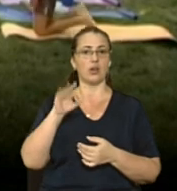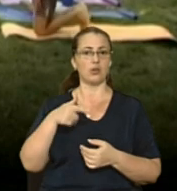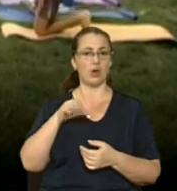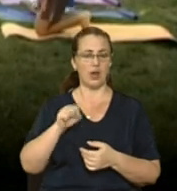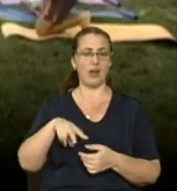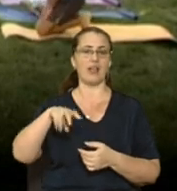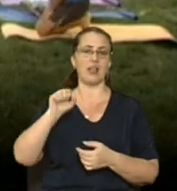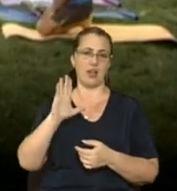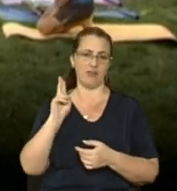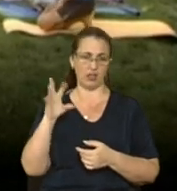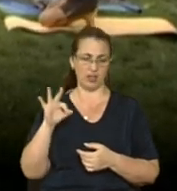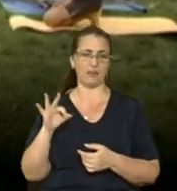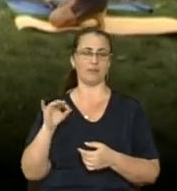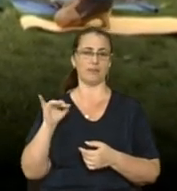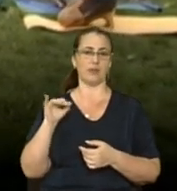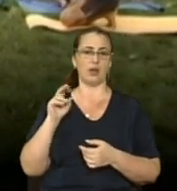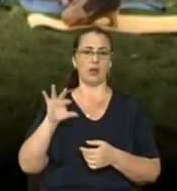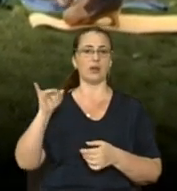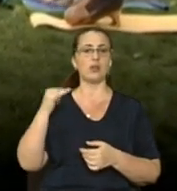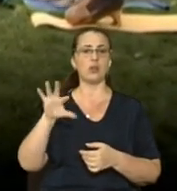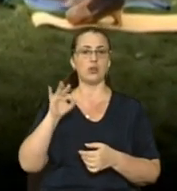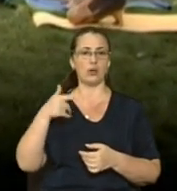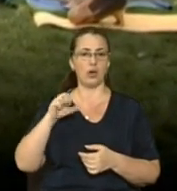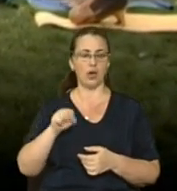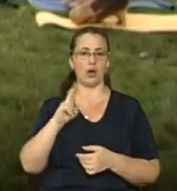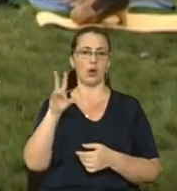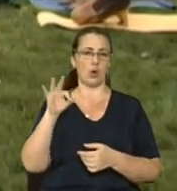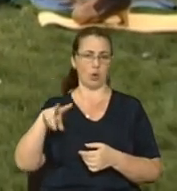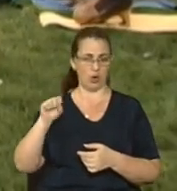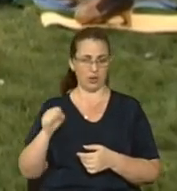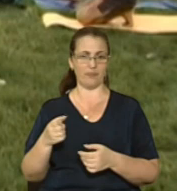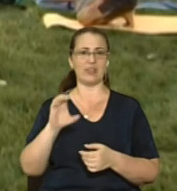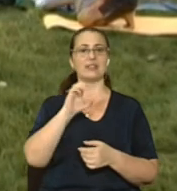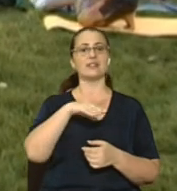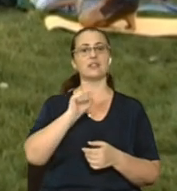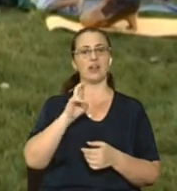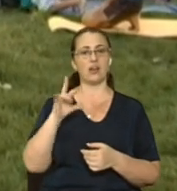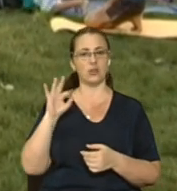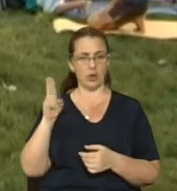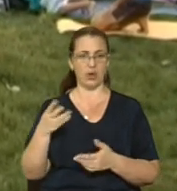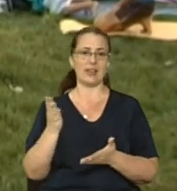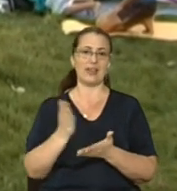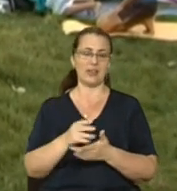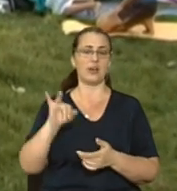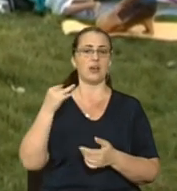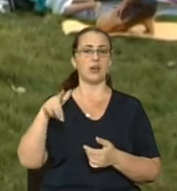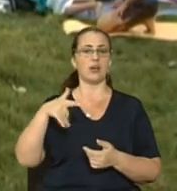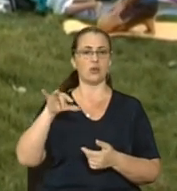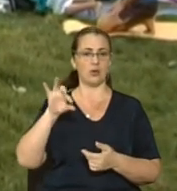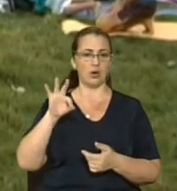є йогакола, є також станок, ще одна лавочка і є конструкція для йогагамаків.